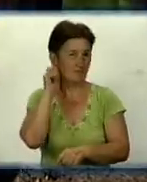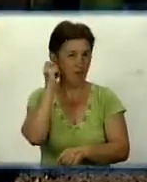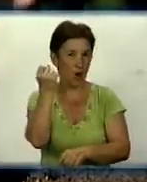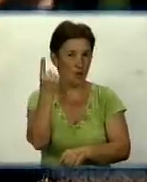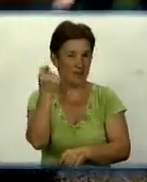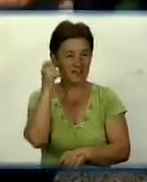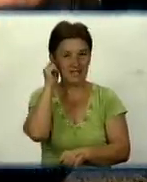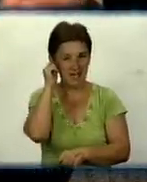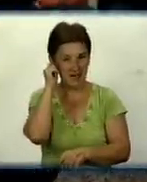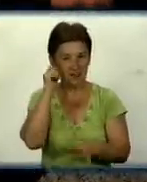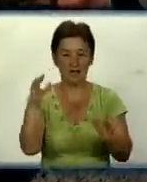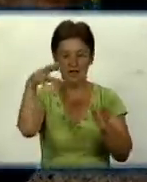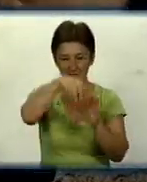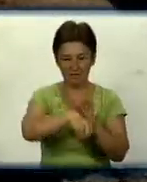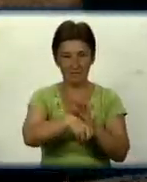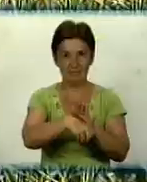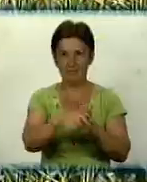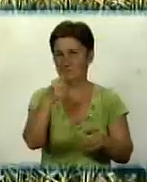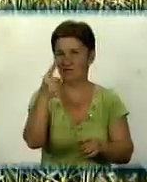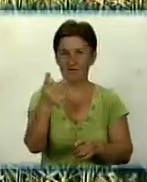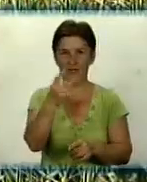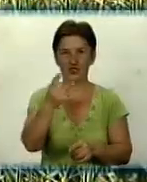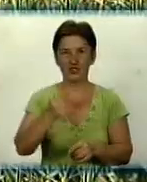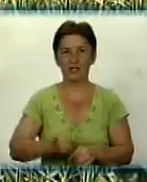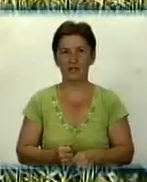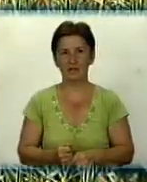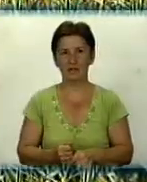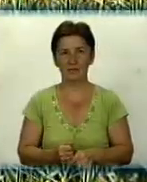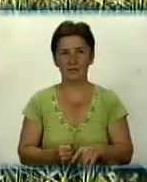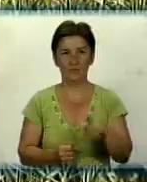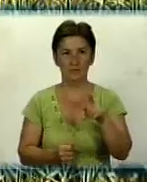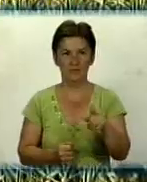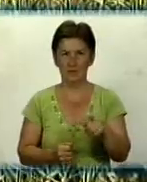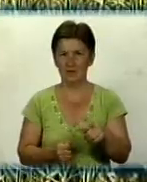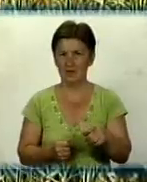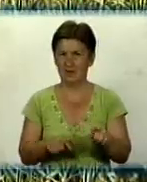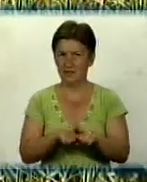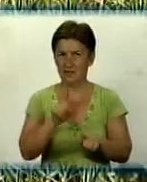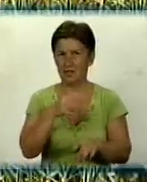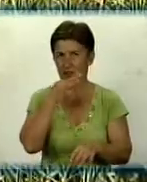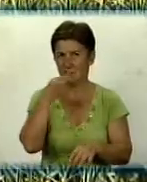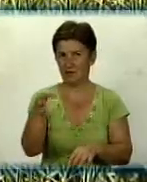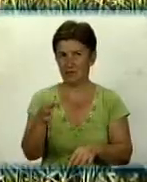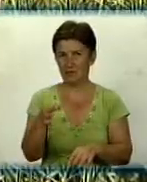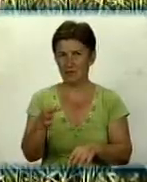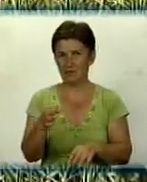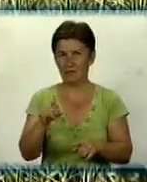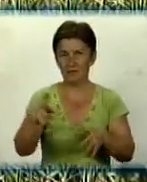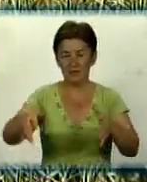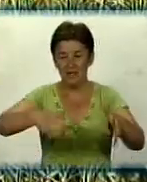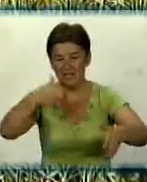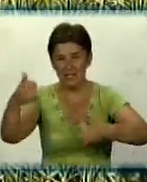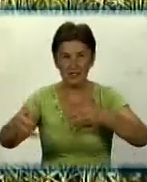Дмитро Білаш у пошуковому таборі вперше. Ні насичені пригодами, так сказати. То на розкопки,